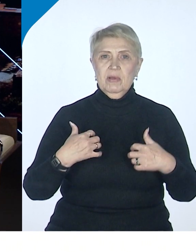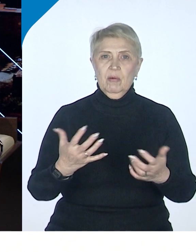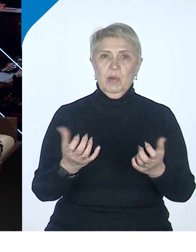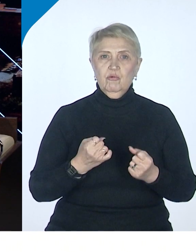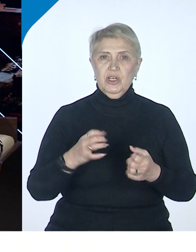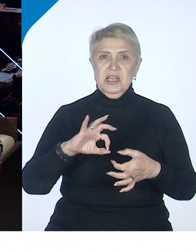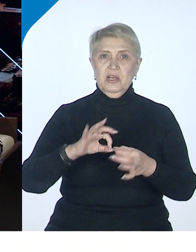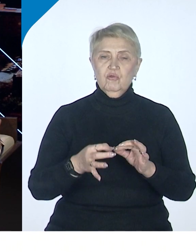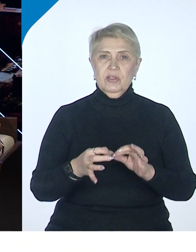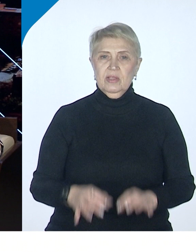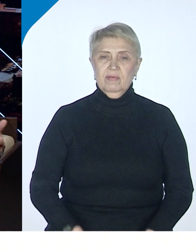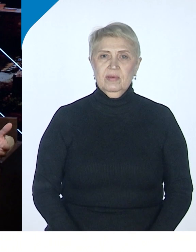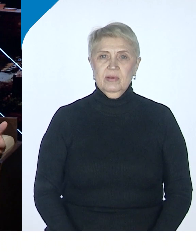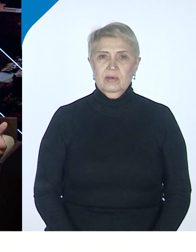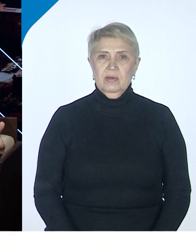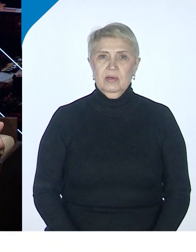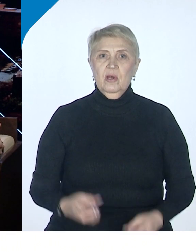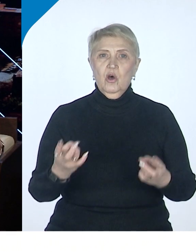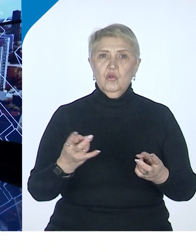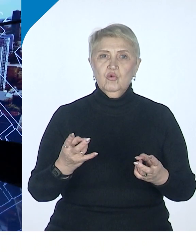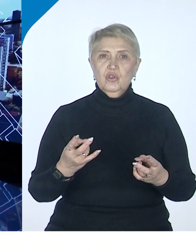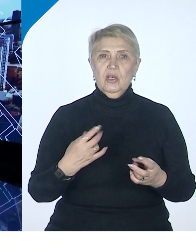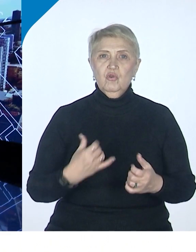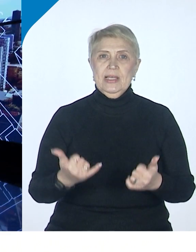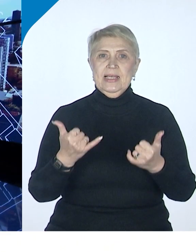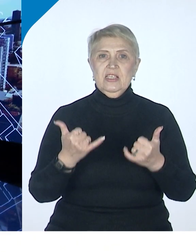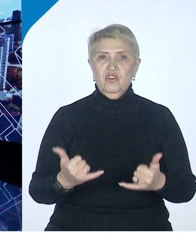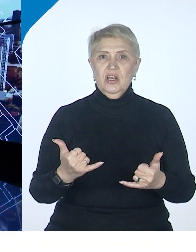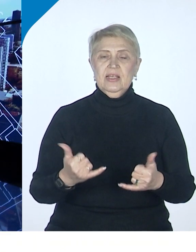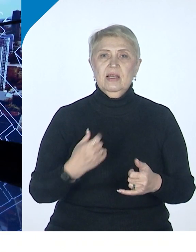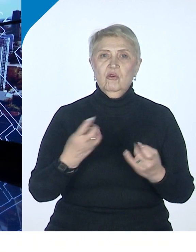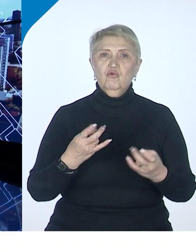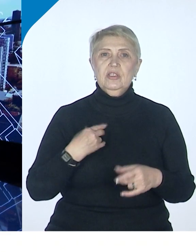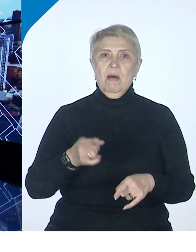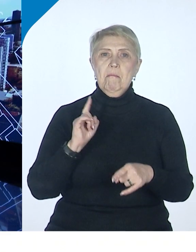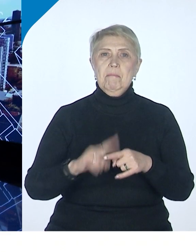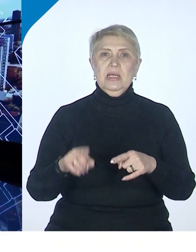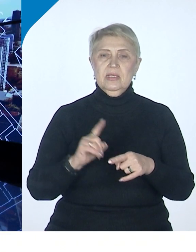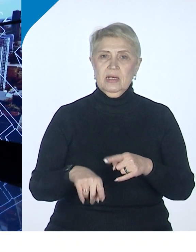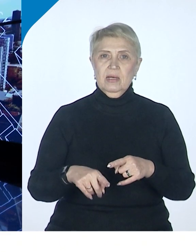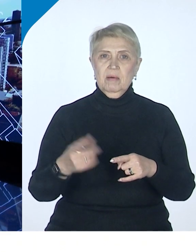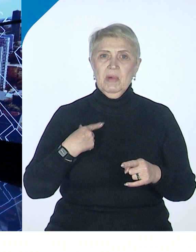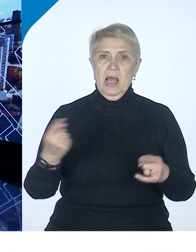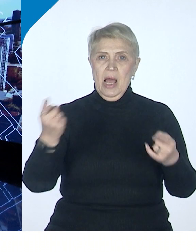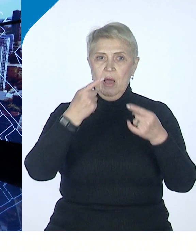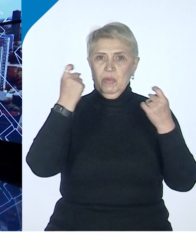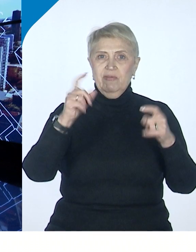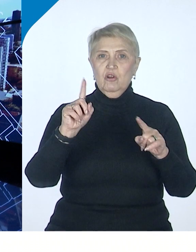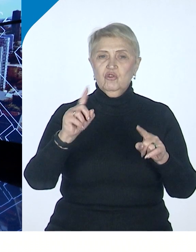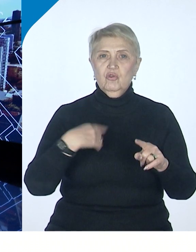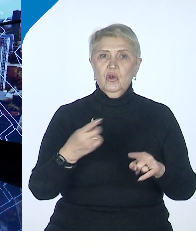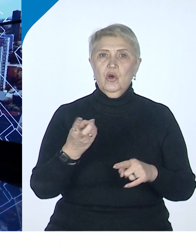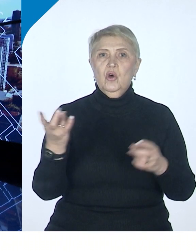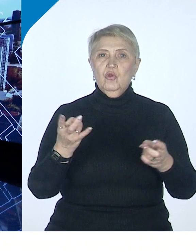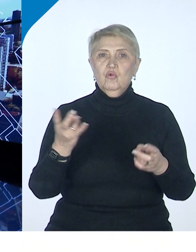результата. Вот надо сейчас, надо немедленно. Вот мы объявили что-то, и тут же надо